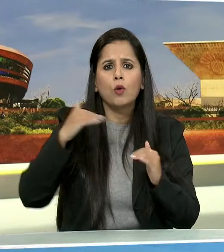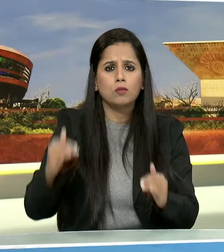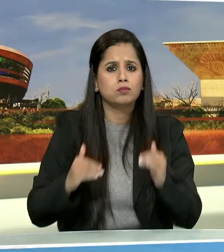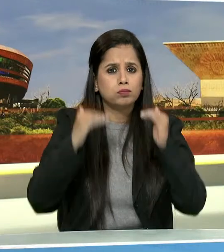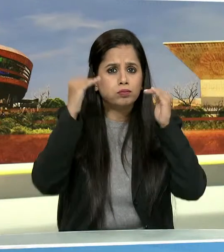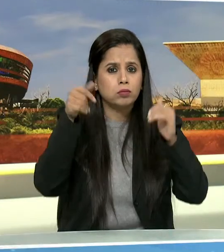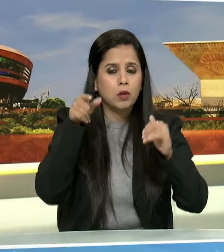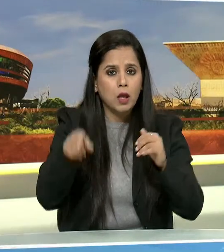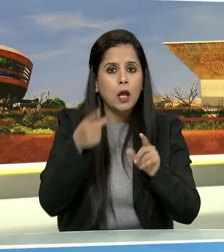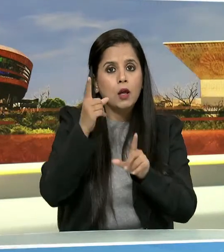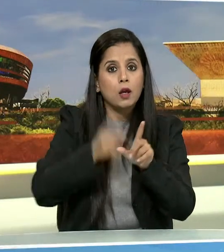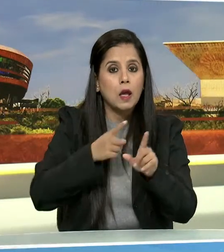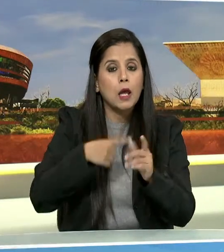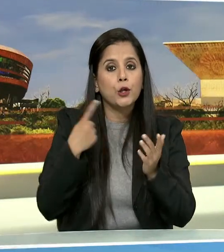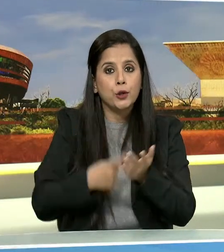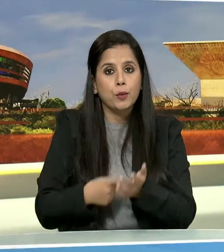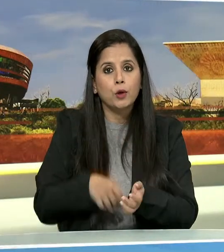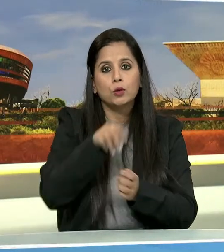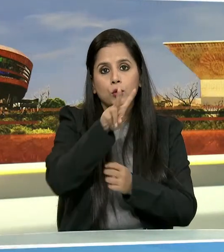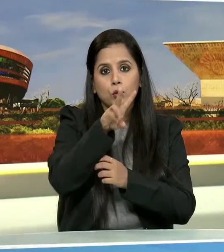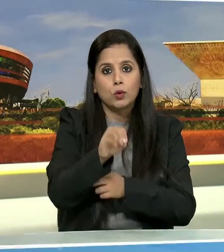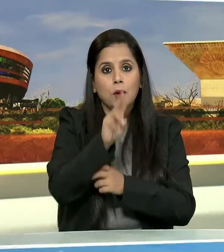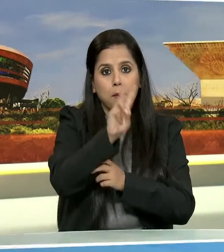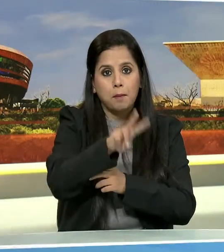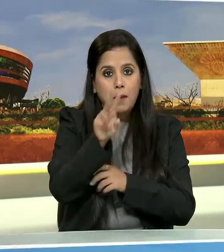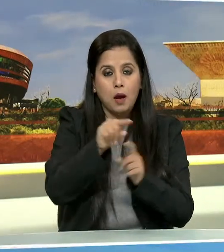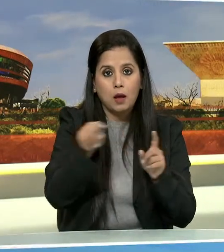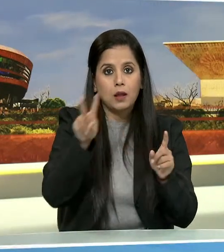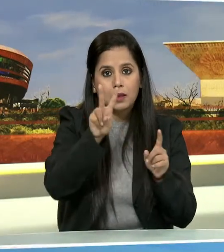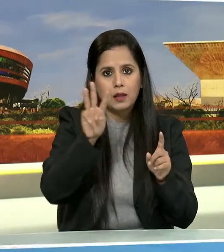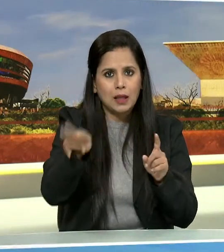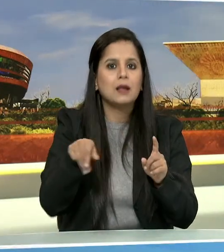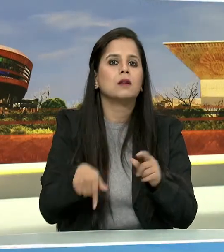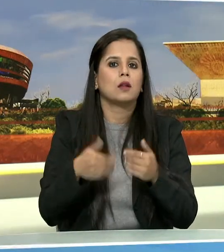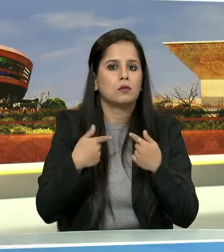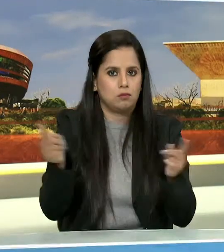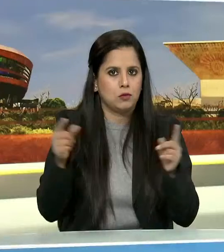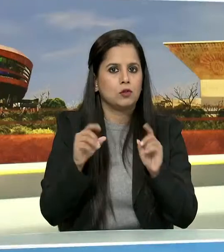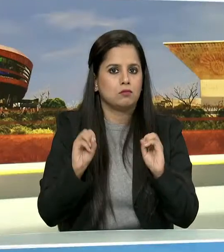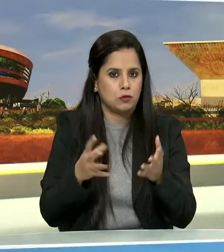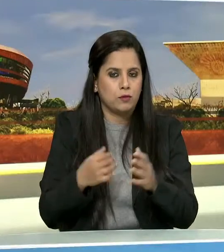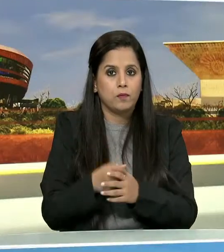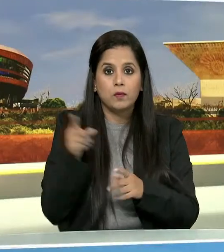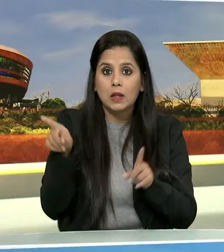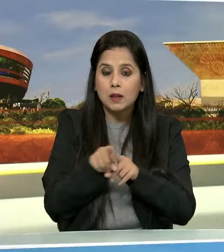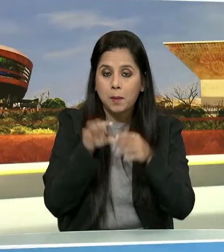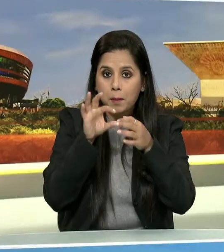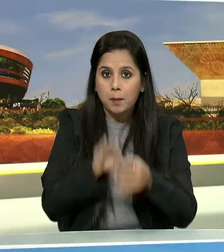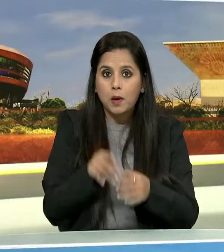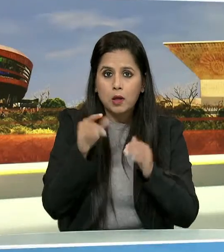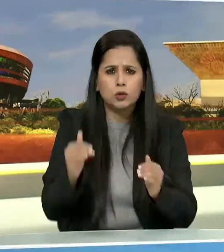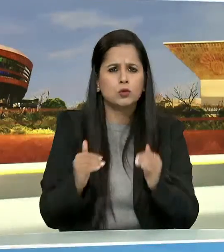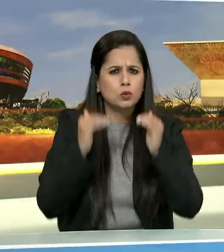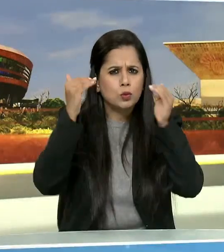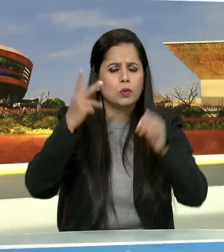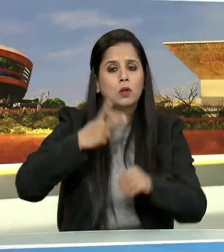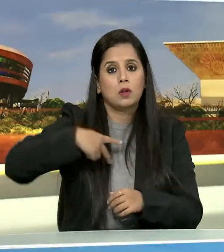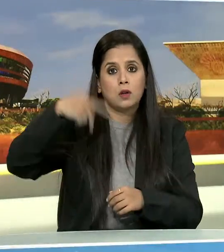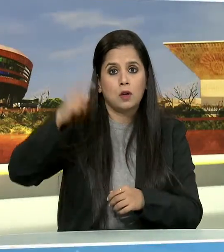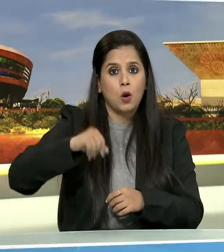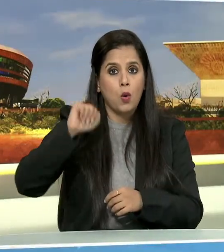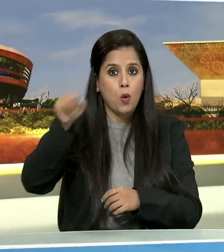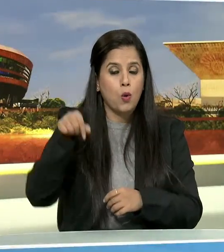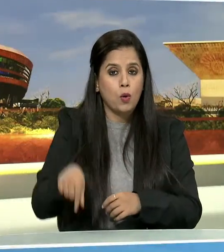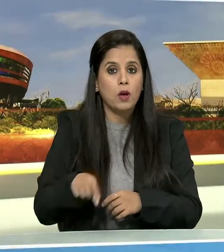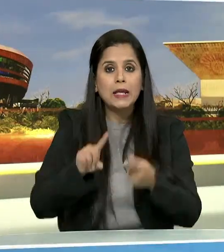न्यायले की वर्षिक रिपोर्ट 2022 जारी की इसके साथ ही उन्होंने सर्वोच न्यायले